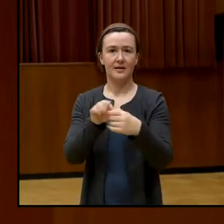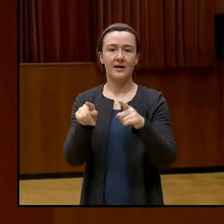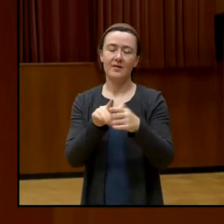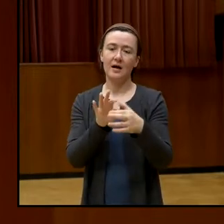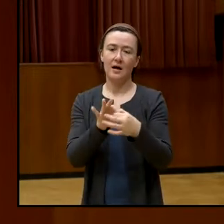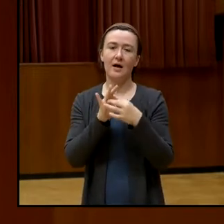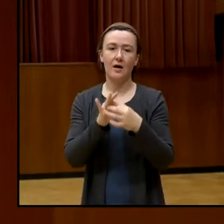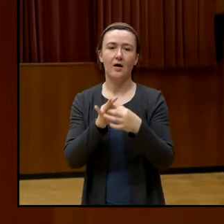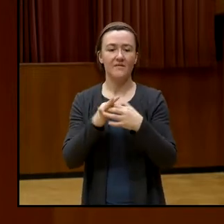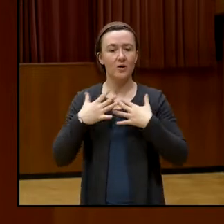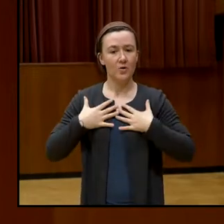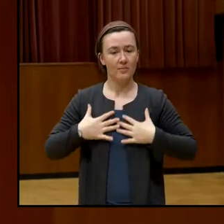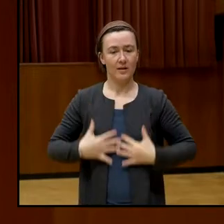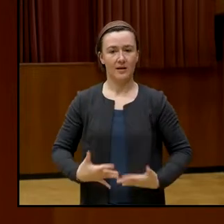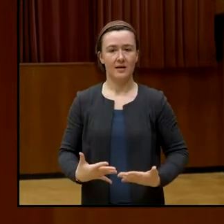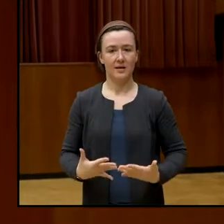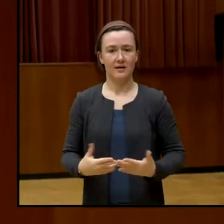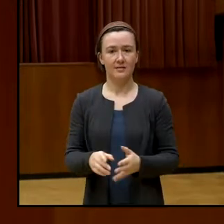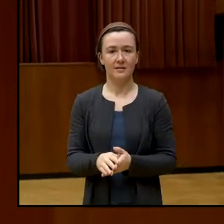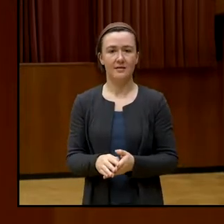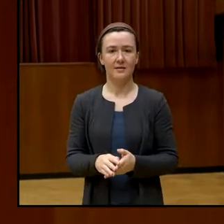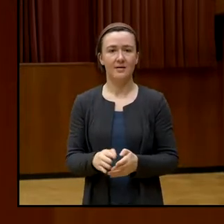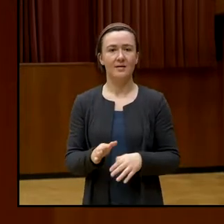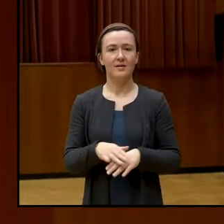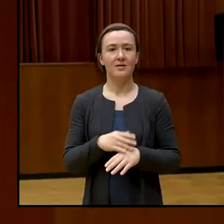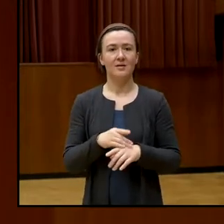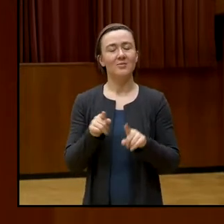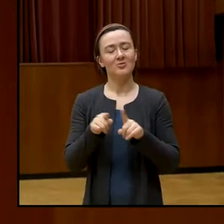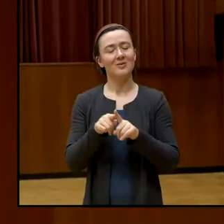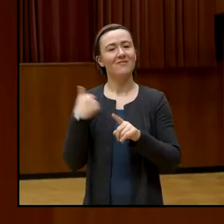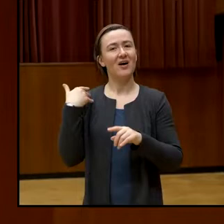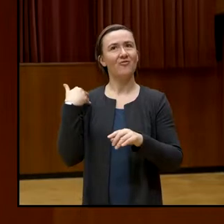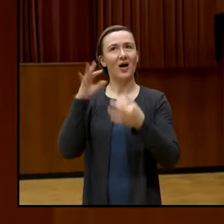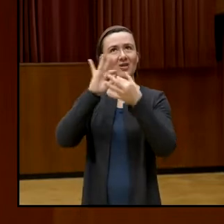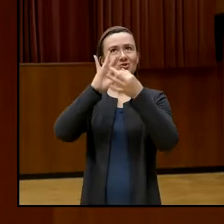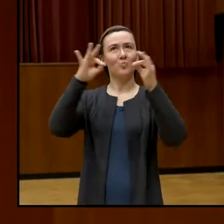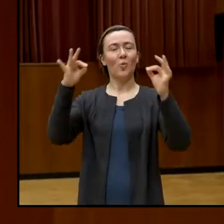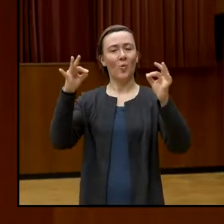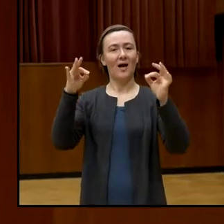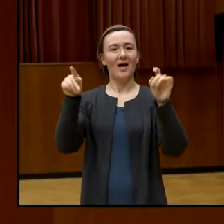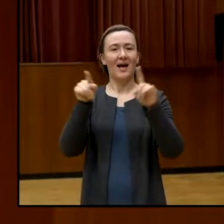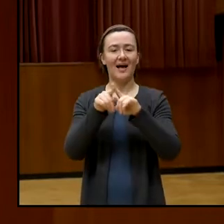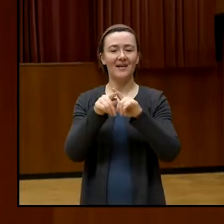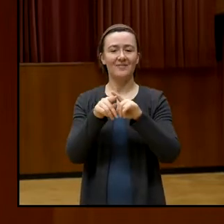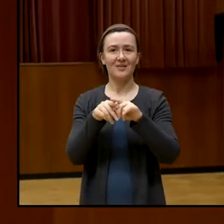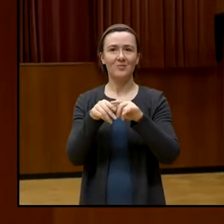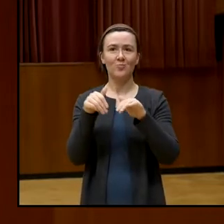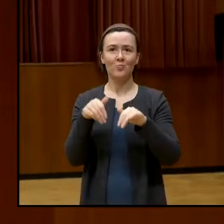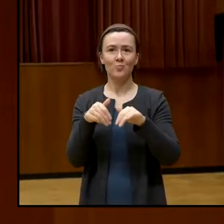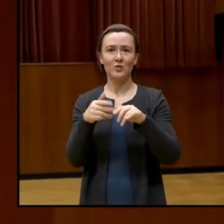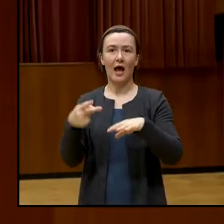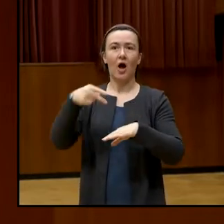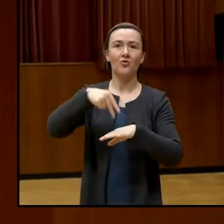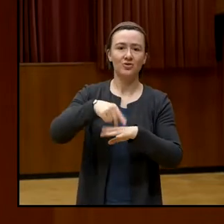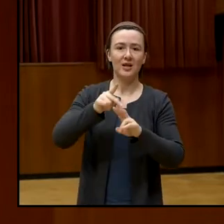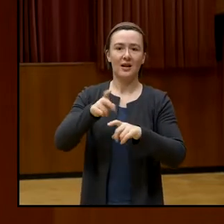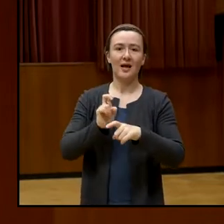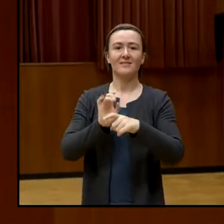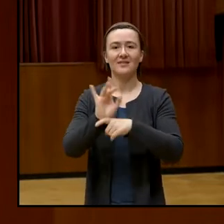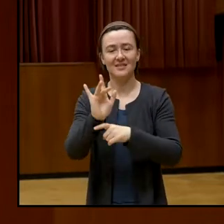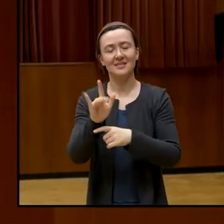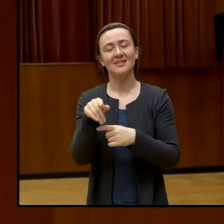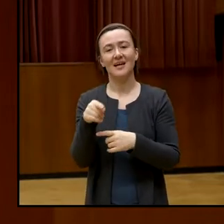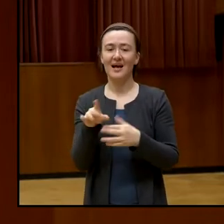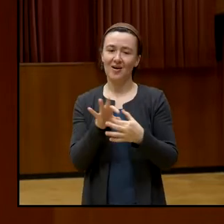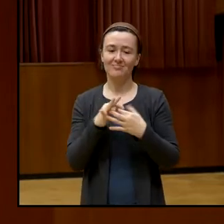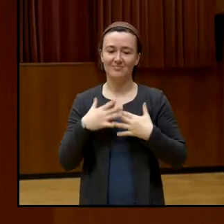Körperlichkeit geht, ich wollte übrigens auch in meinem Spruch irgendwie auf das ein bisschen hinaus mit Aufstehen und Widersetzen und so weiter, aber natürlich auch um Affekte und